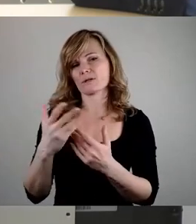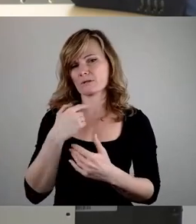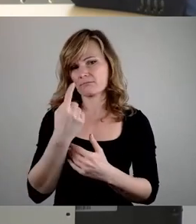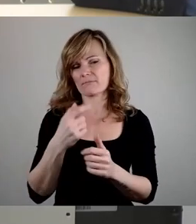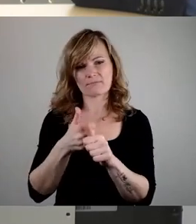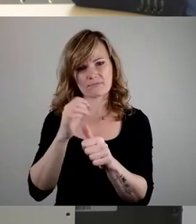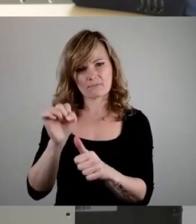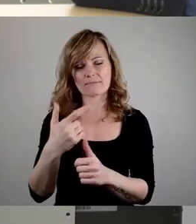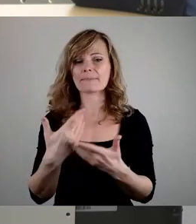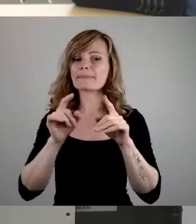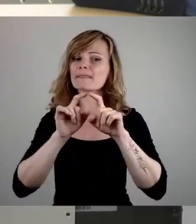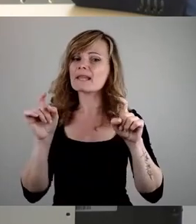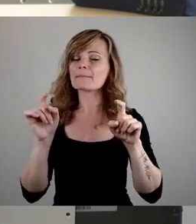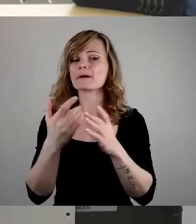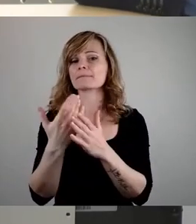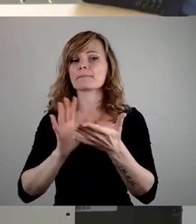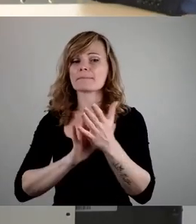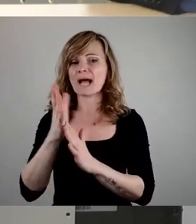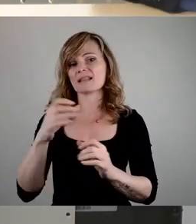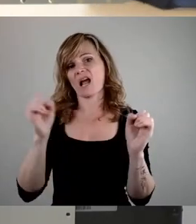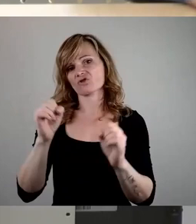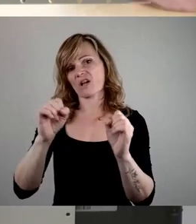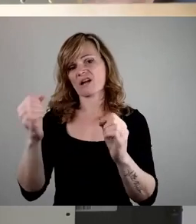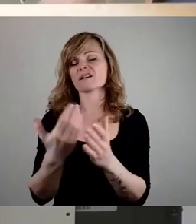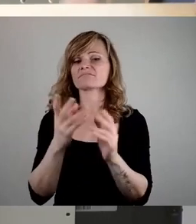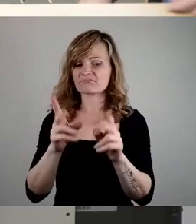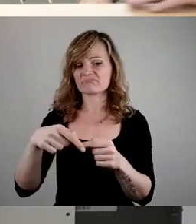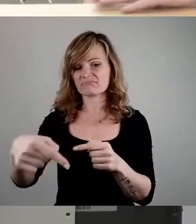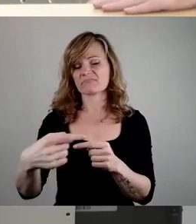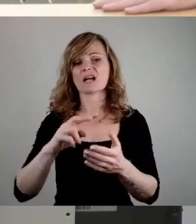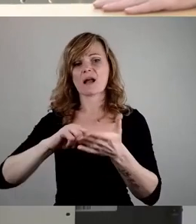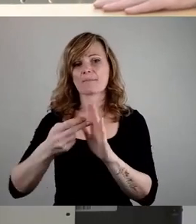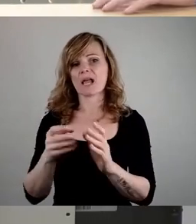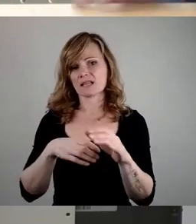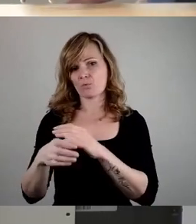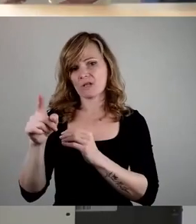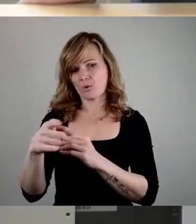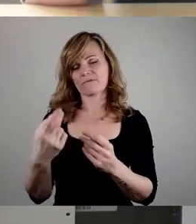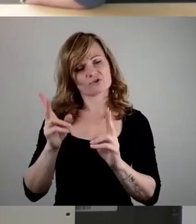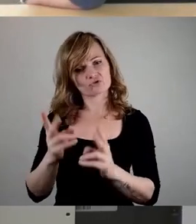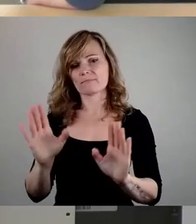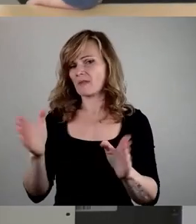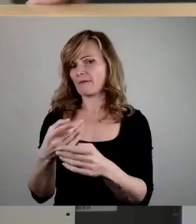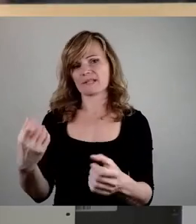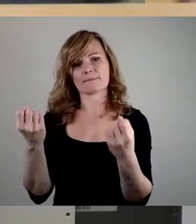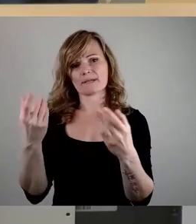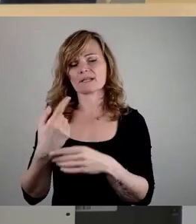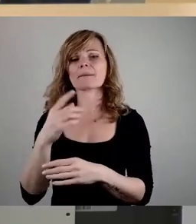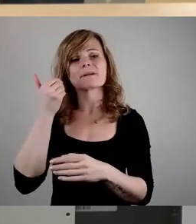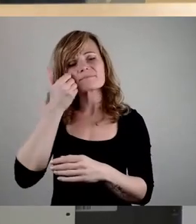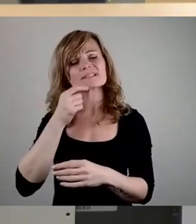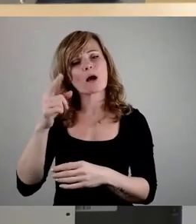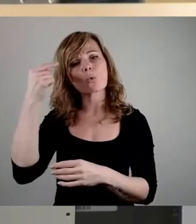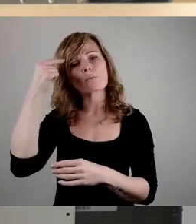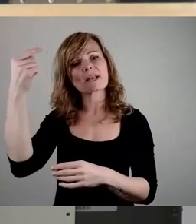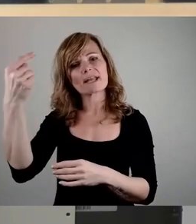was das Thema der Brandanschläge auf die geplante Unterkunft angeht. Aber bitte denken Sie dann auch nach, mit wem Sie